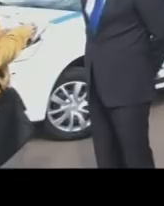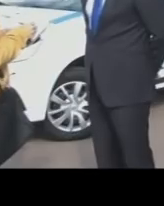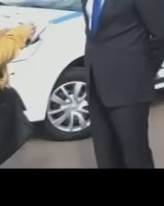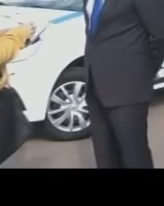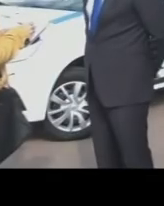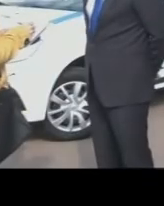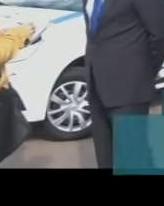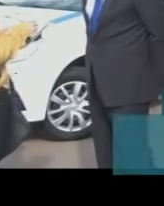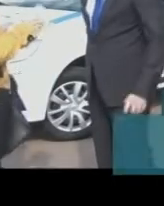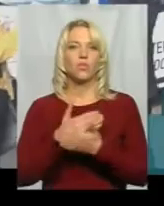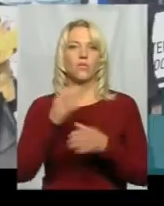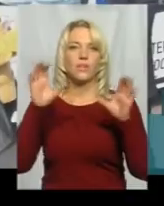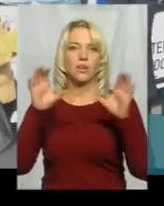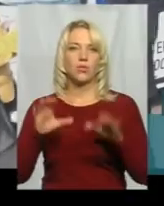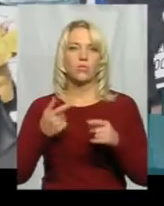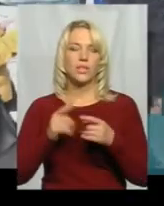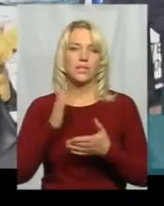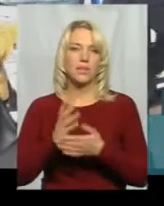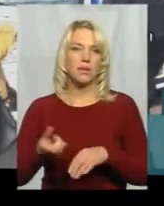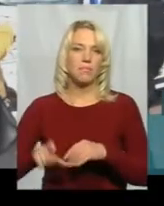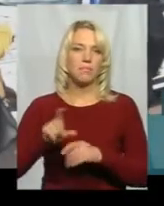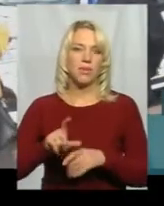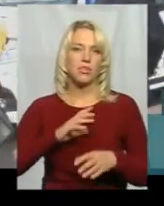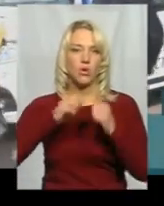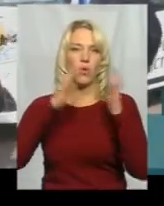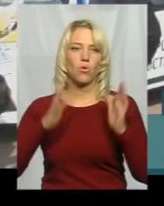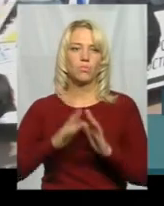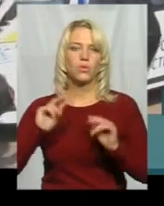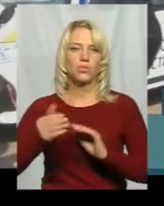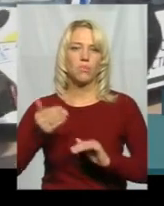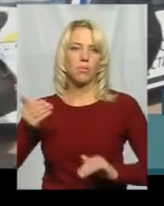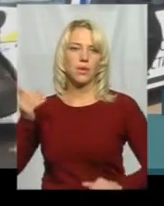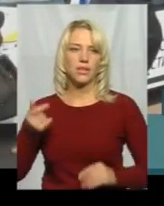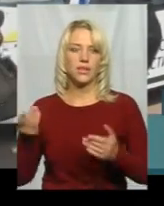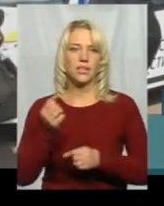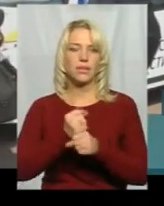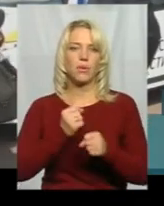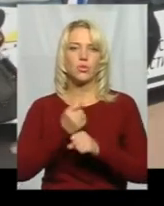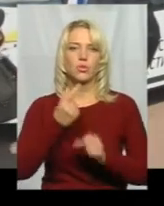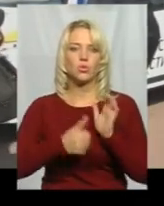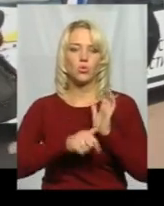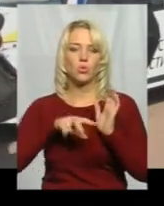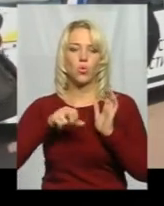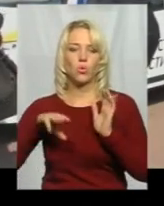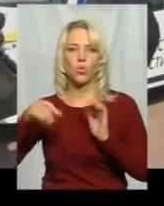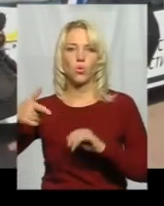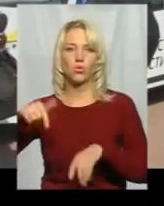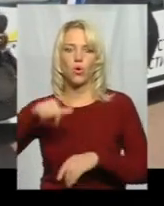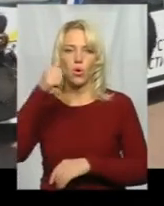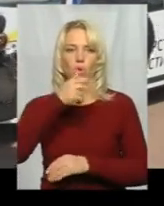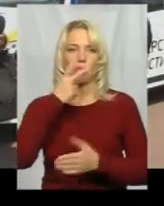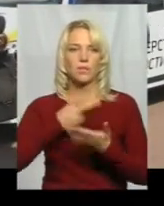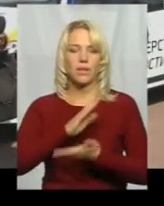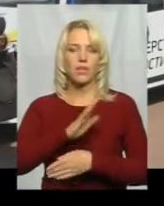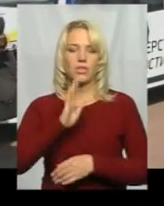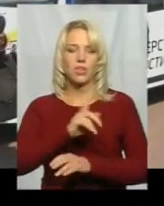Нове законодавство, воно є більш комплекснішим, ніж попереднє, яке запрацювало 6 лютого цього року. І передбачає не